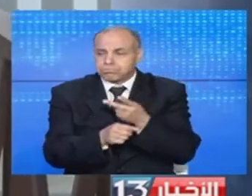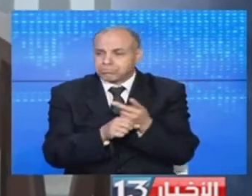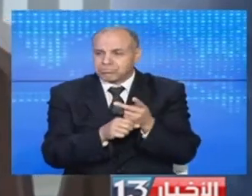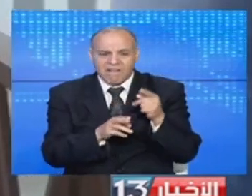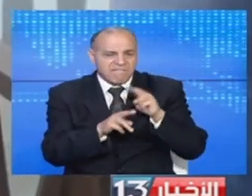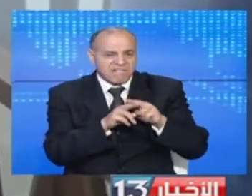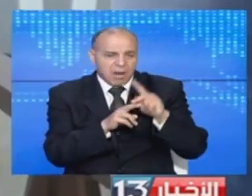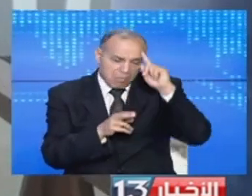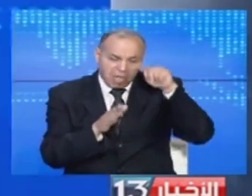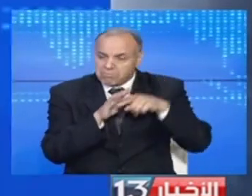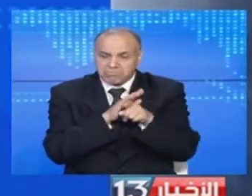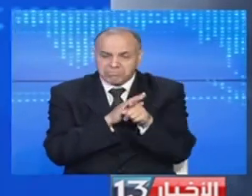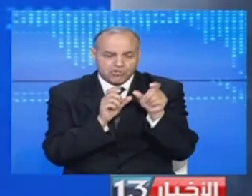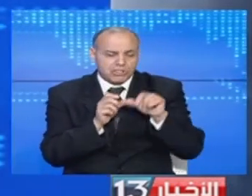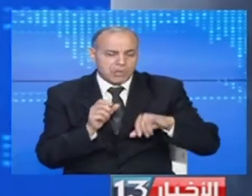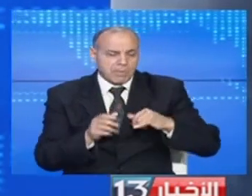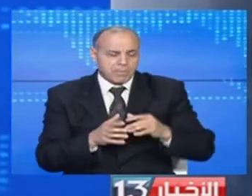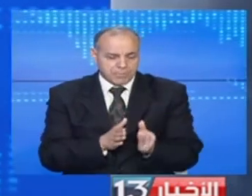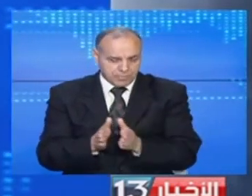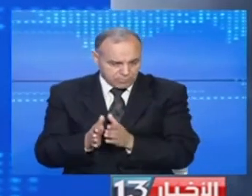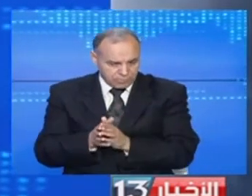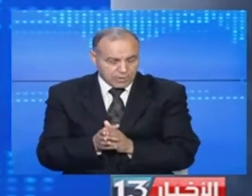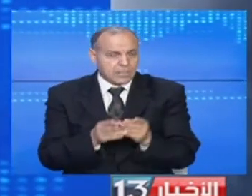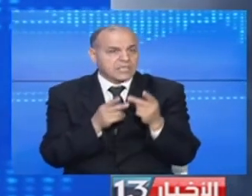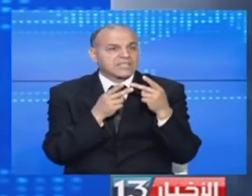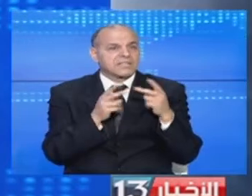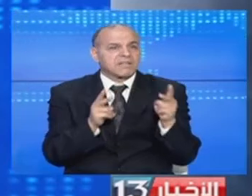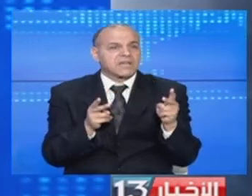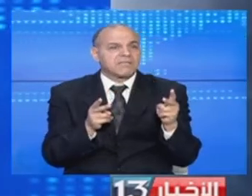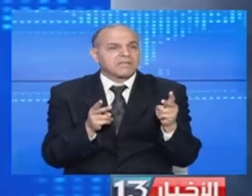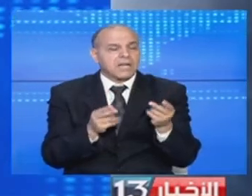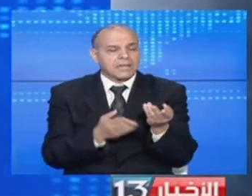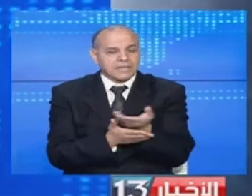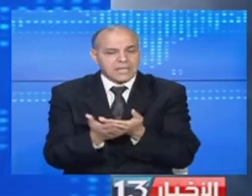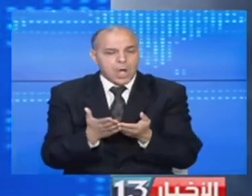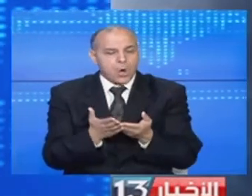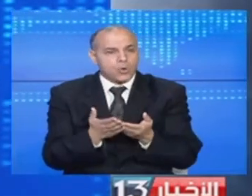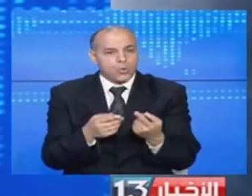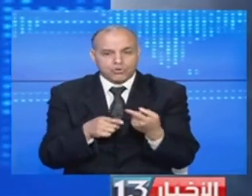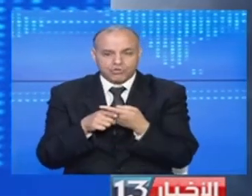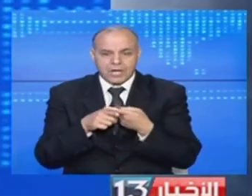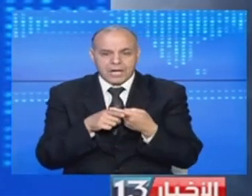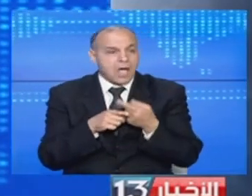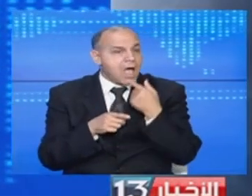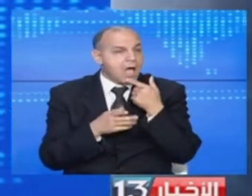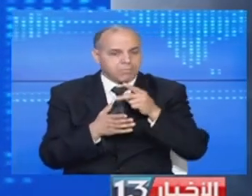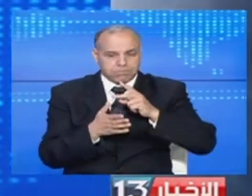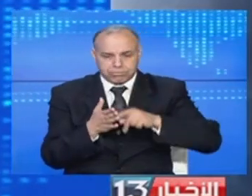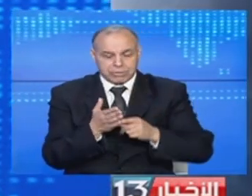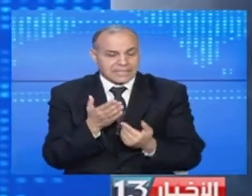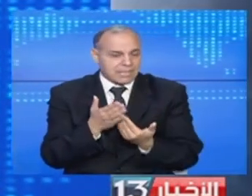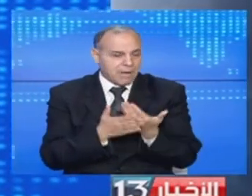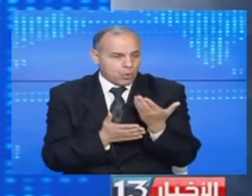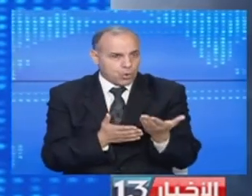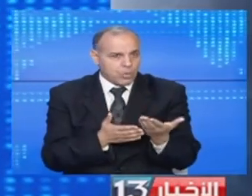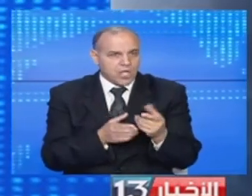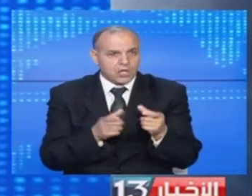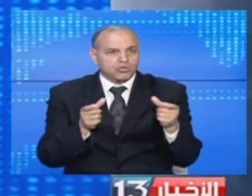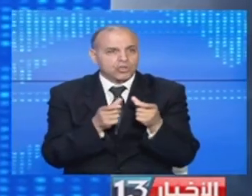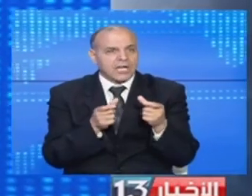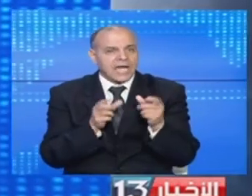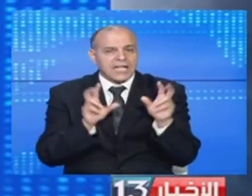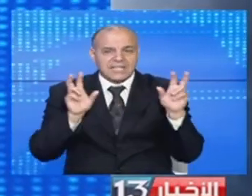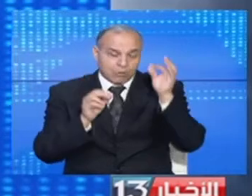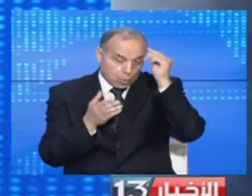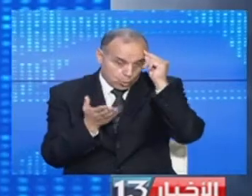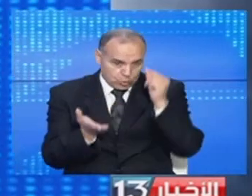الفراغ والانحراف اتفاقية وتعاون وشراكة تم إمضاؤها هذا الصباح بين مؤسسات